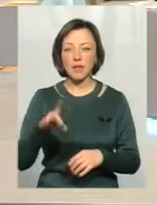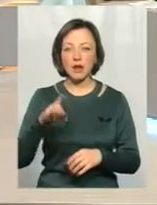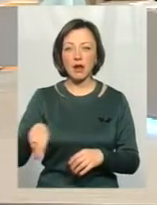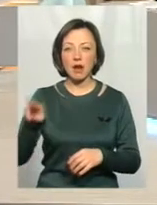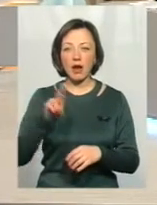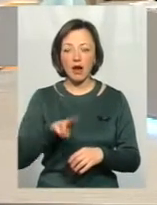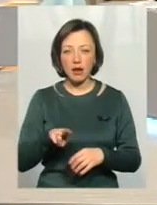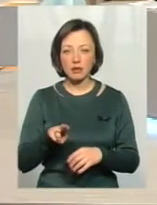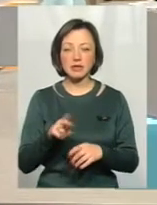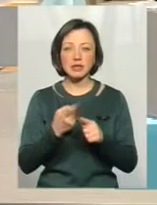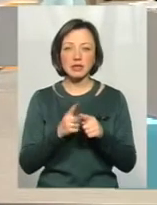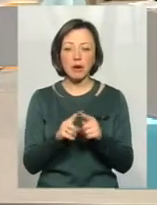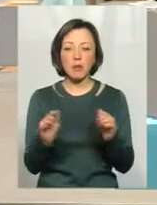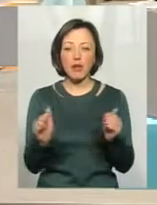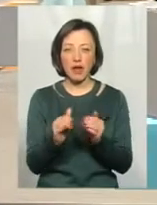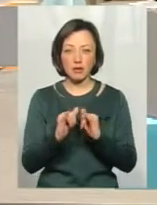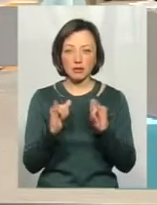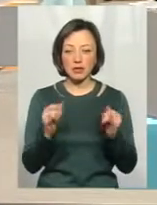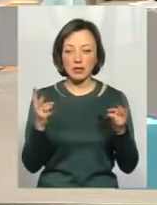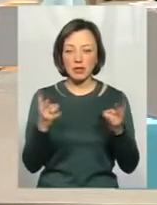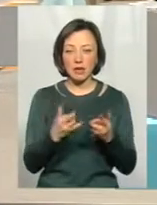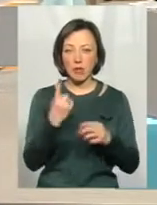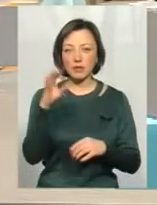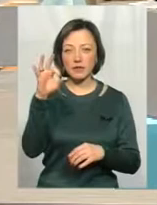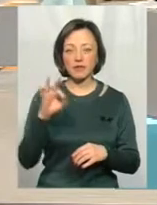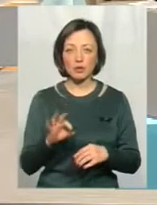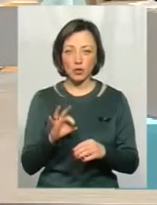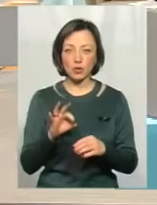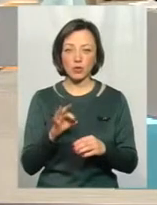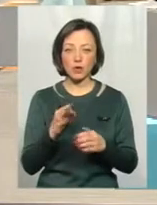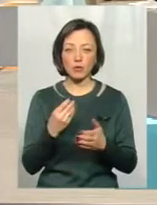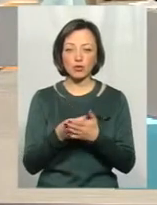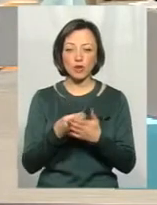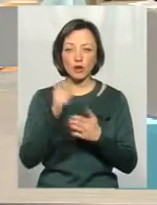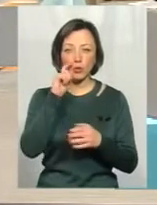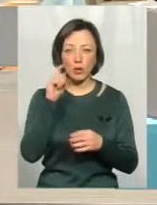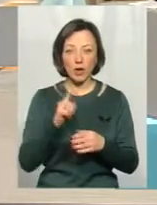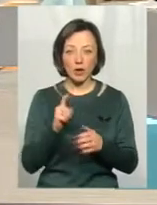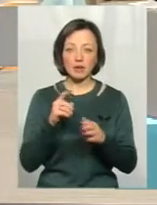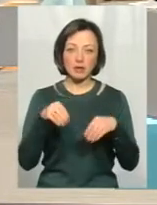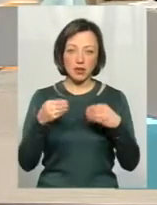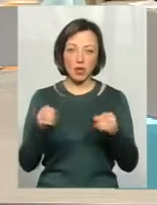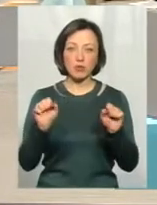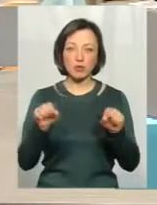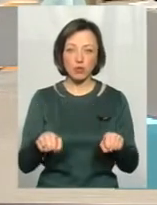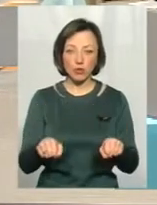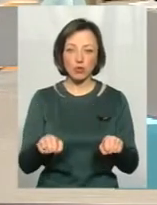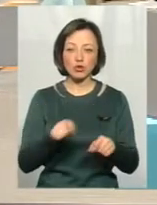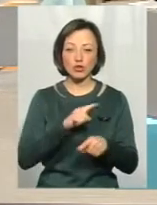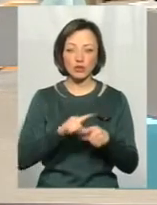тому що було б адекватно робити це на рівні 1% від бюджету України, і це дало б змогу